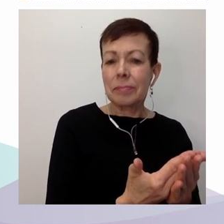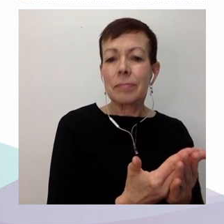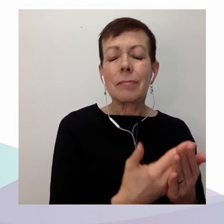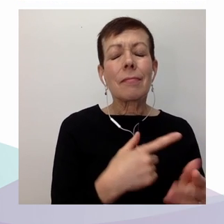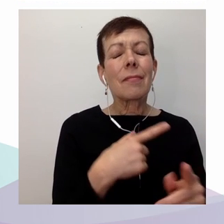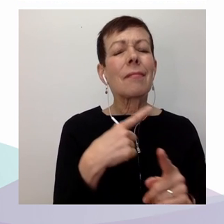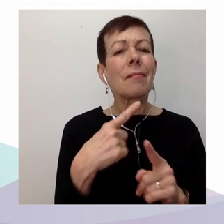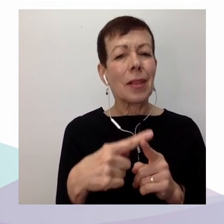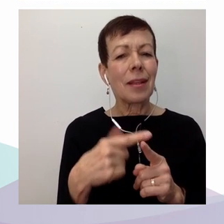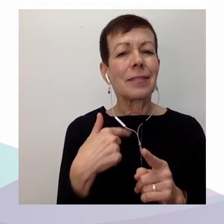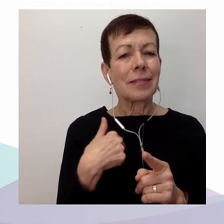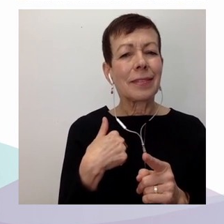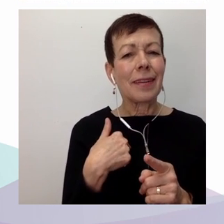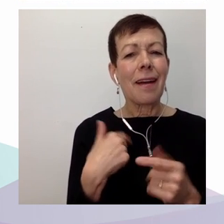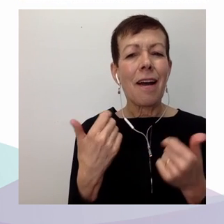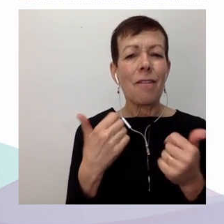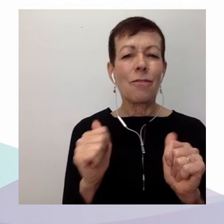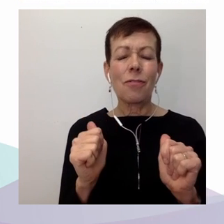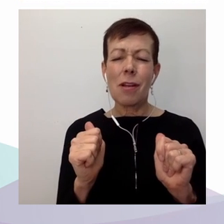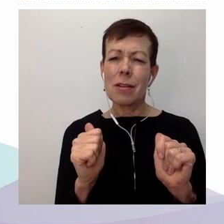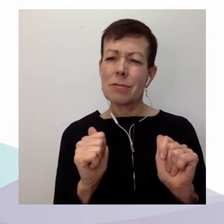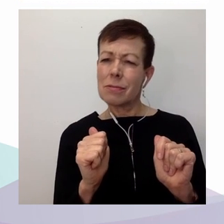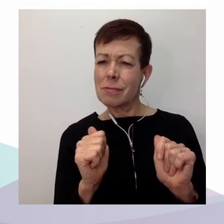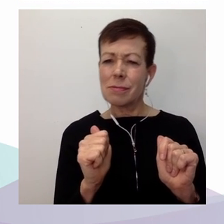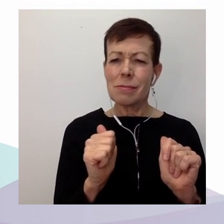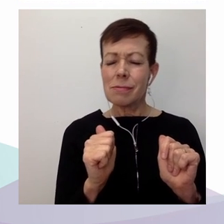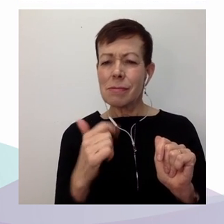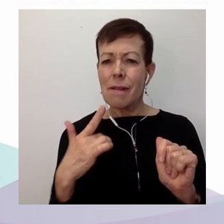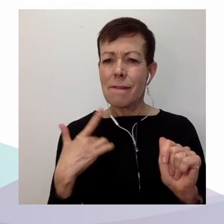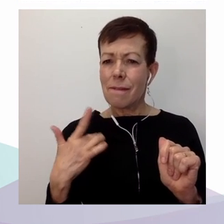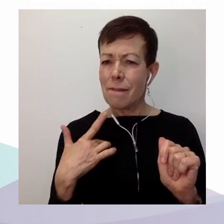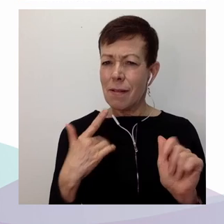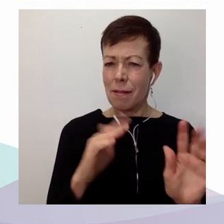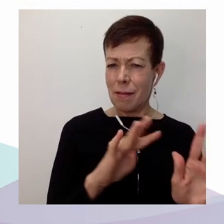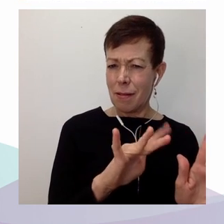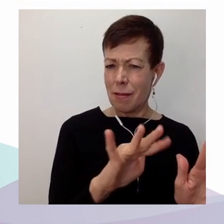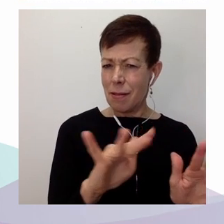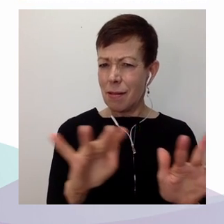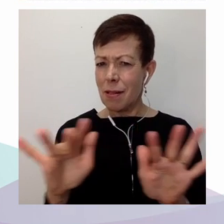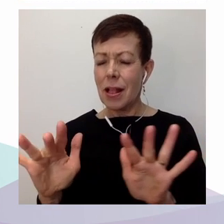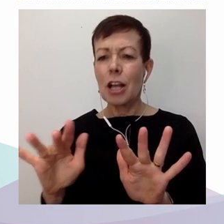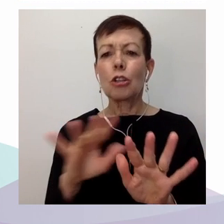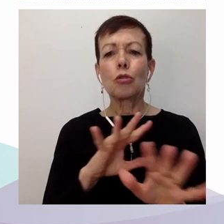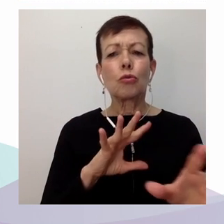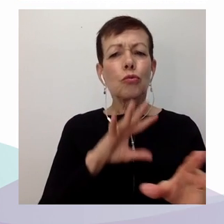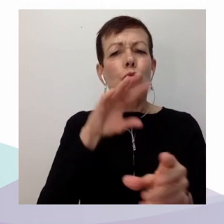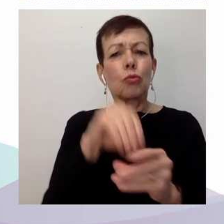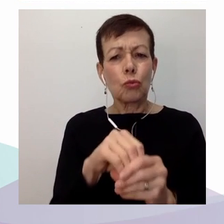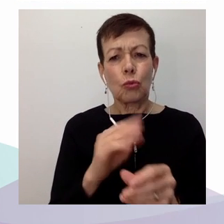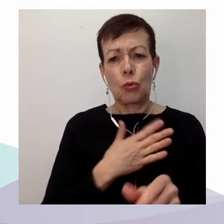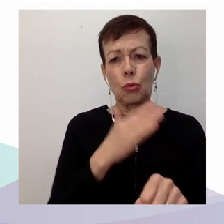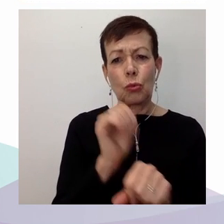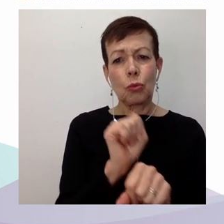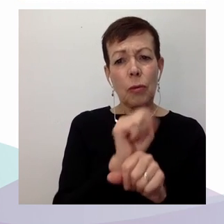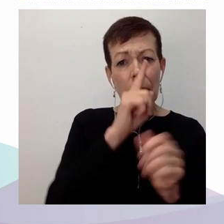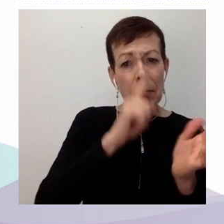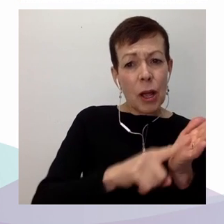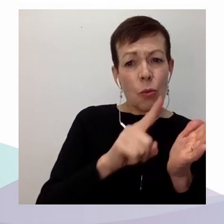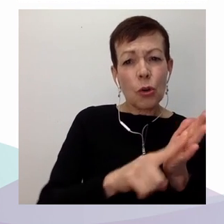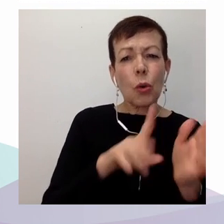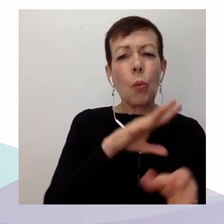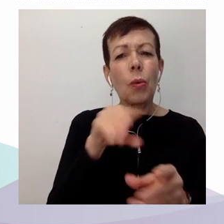inscrire mon travail dans un thème plus vaste que je n'avais pas jusqu'ici encore exploré, celui de l